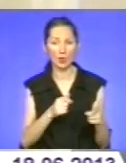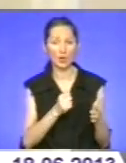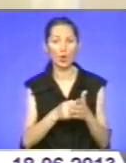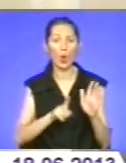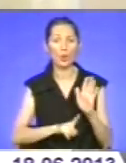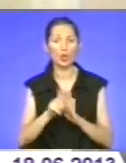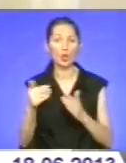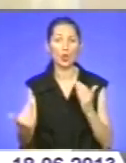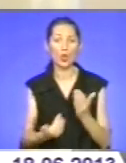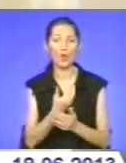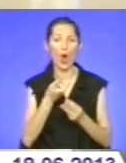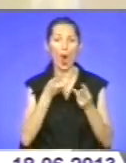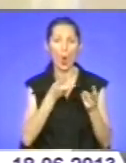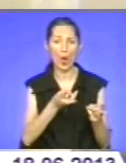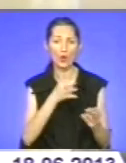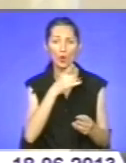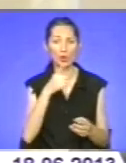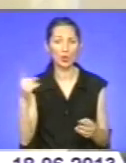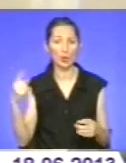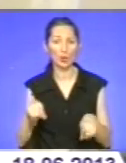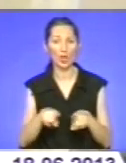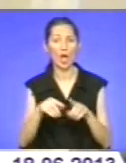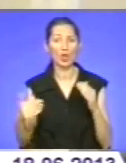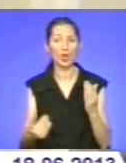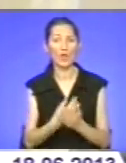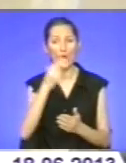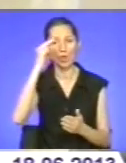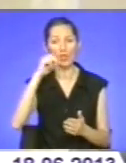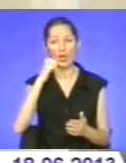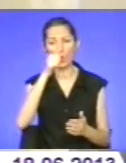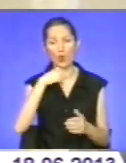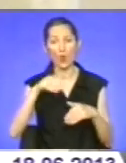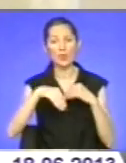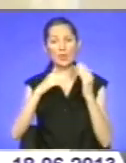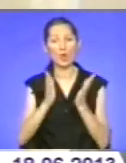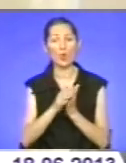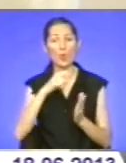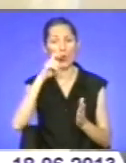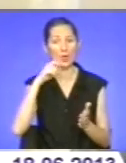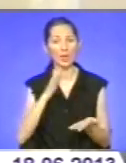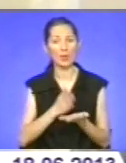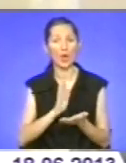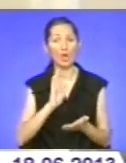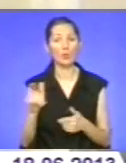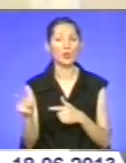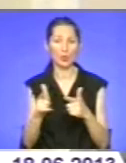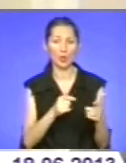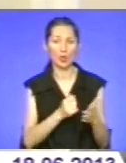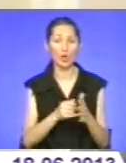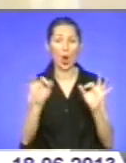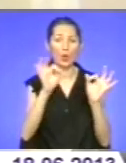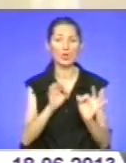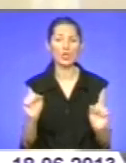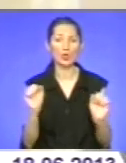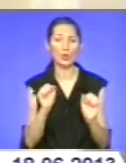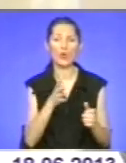сезону та нового навчального року. Загалом по Україні мають бути підготовлені до осінньо-зимового